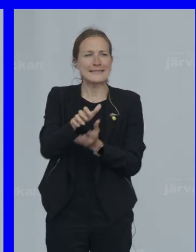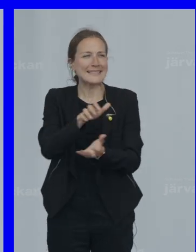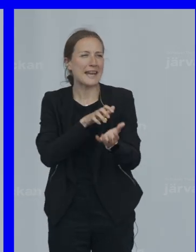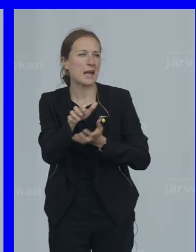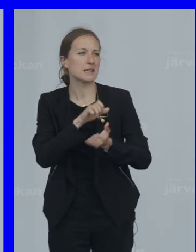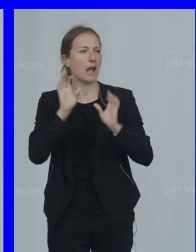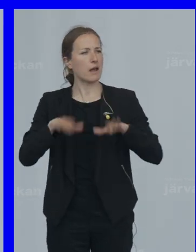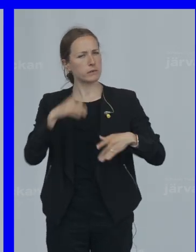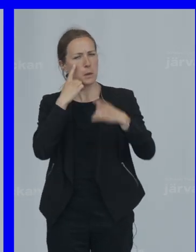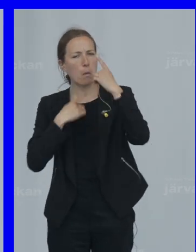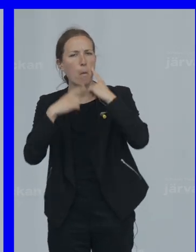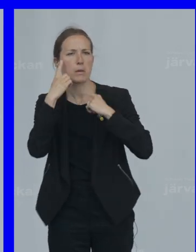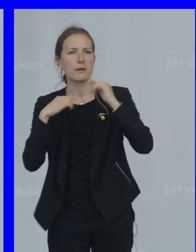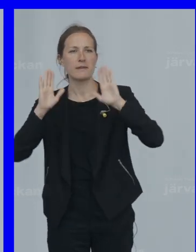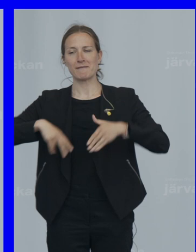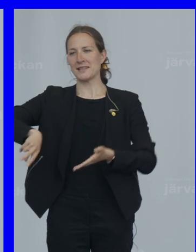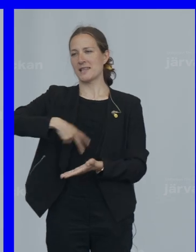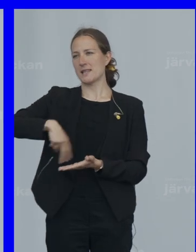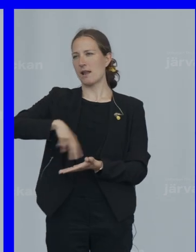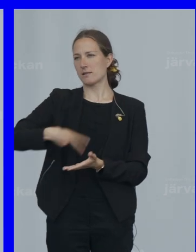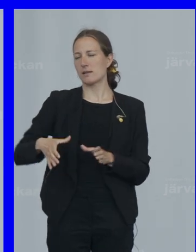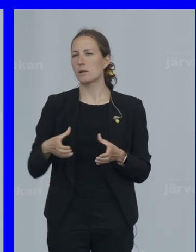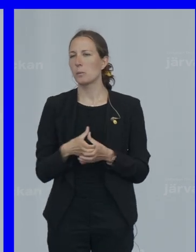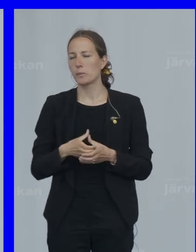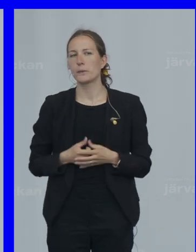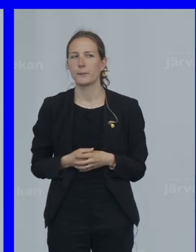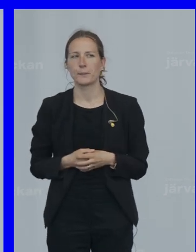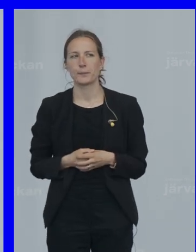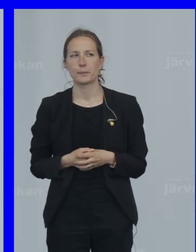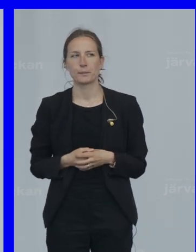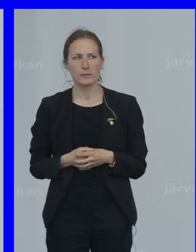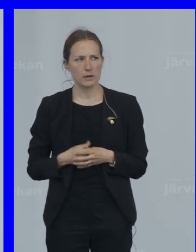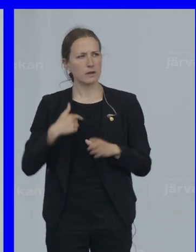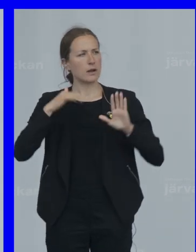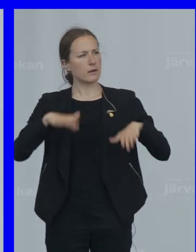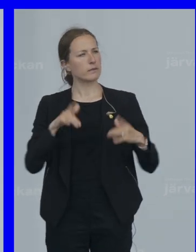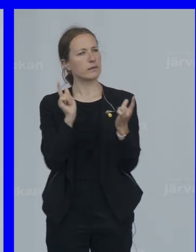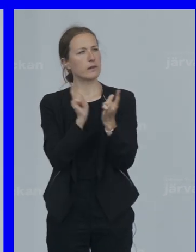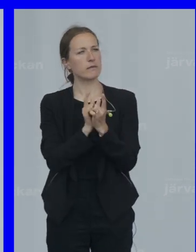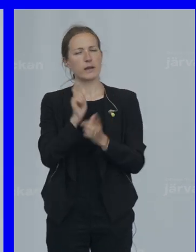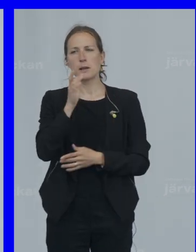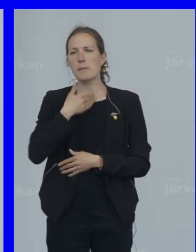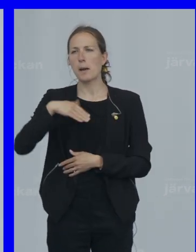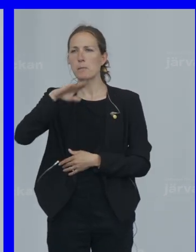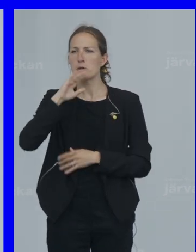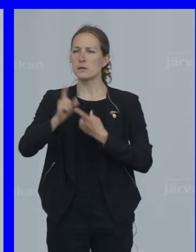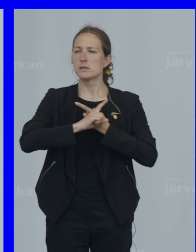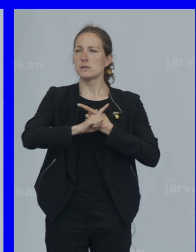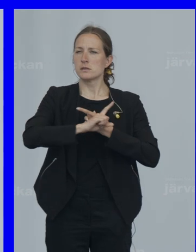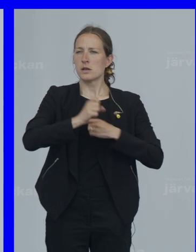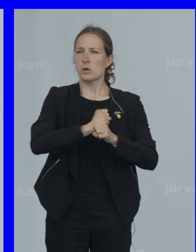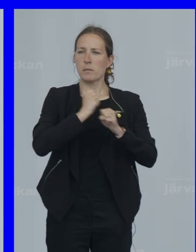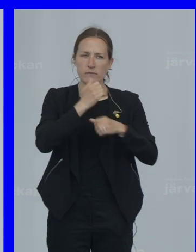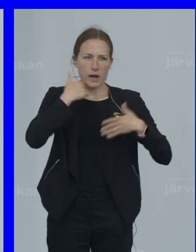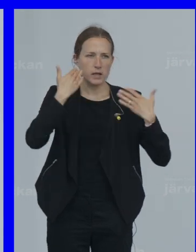gråtit Och vi har dansat tillsammans Jag har mött mammor som går till jobbet varje dag Och